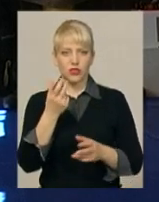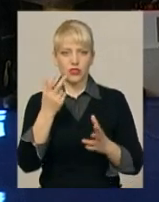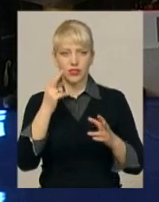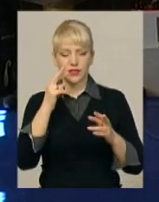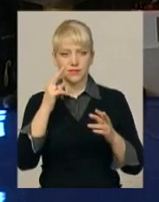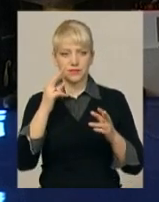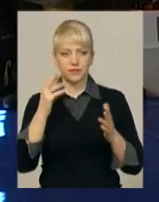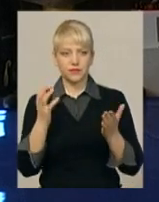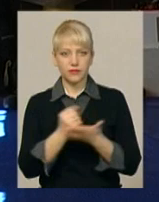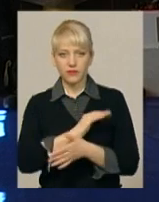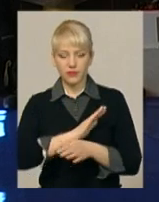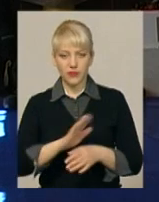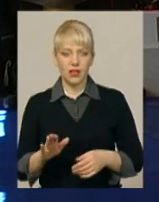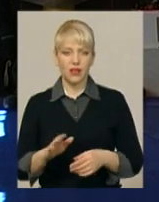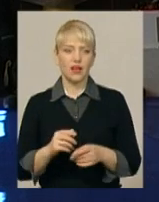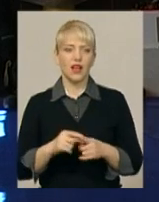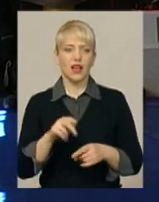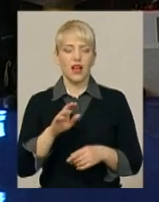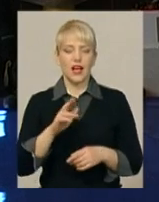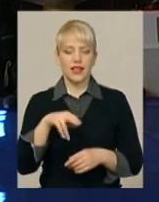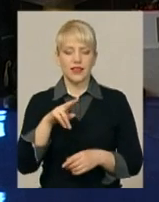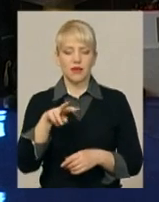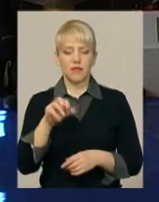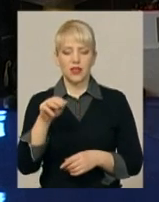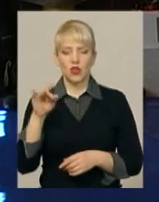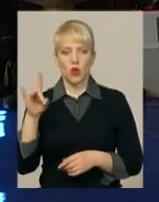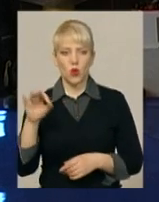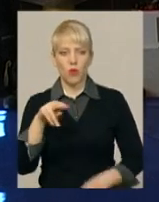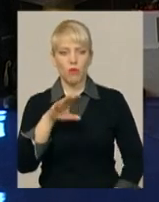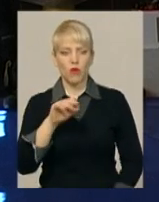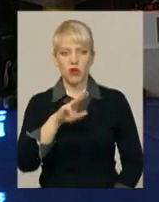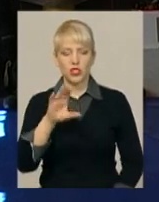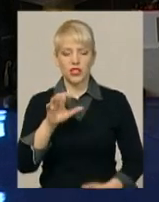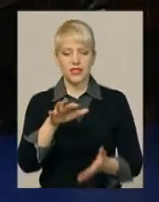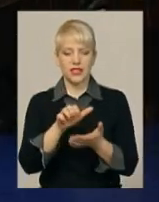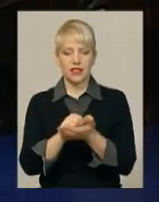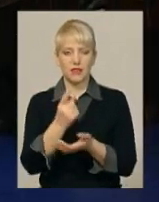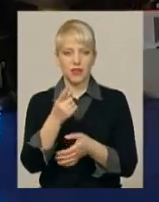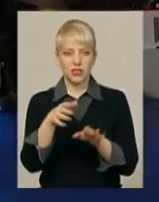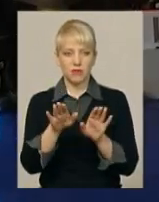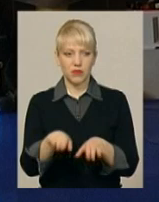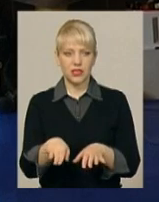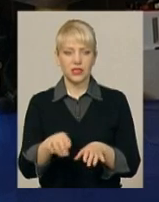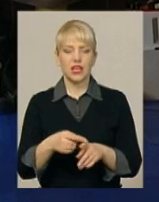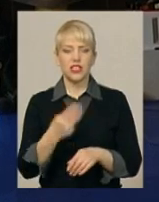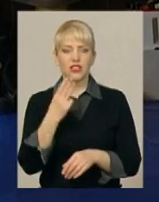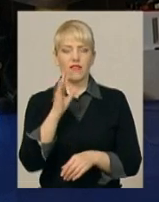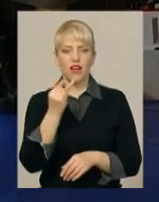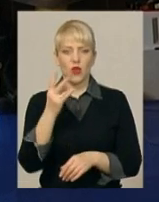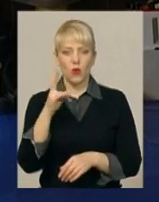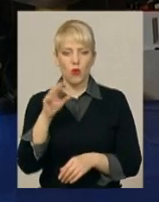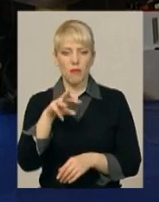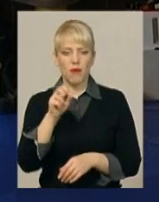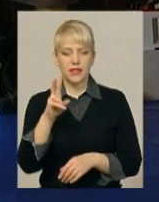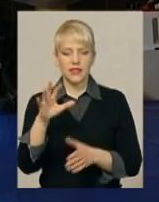можна. Божик Дмитро зайняв перше місце, він переміг у трьох поєдинках. Шумейко Максим у нас зайняв друге